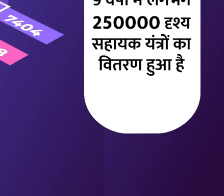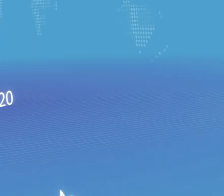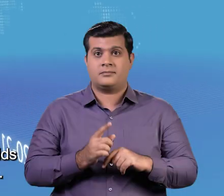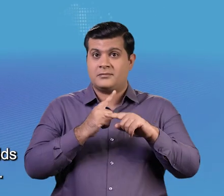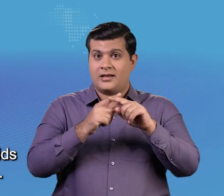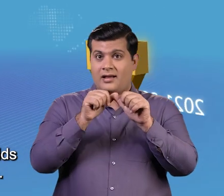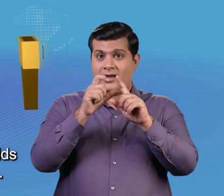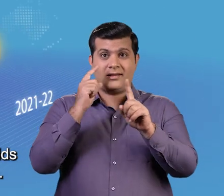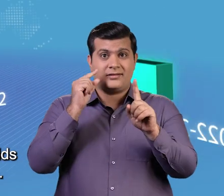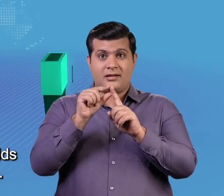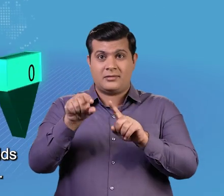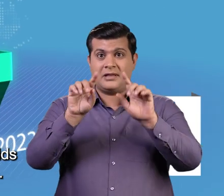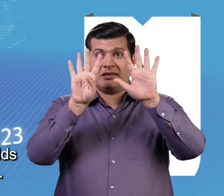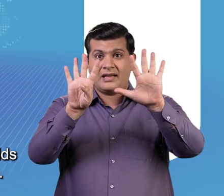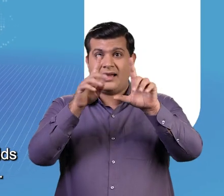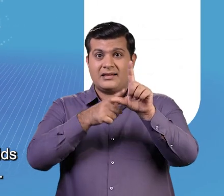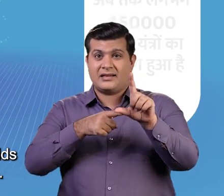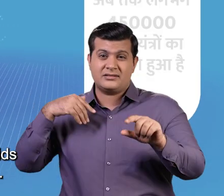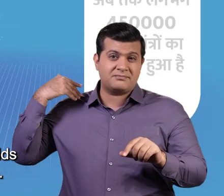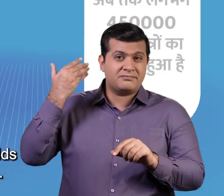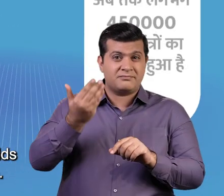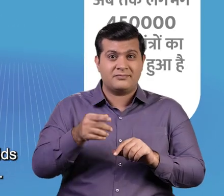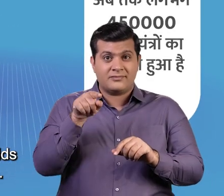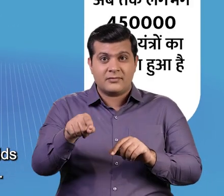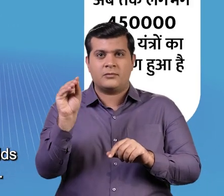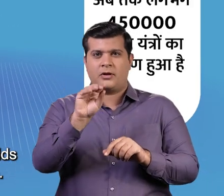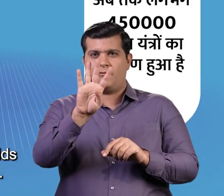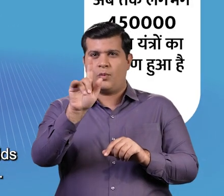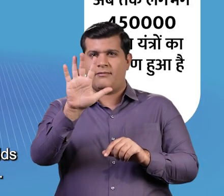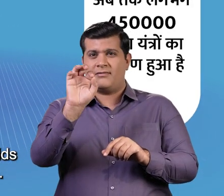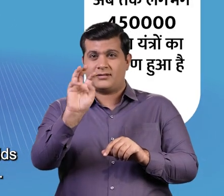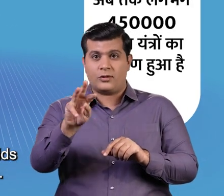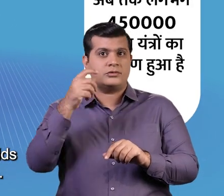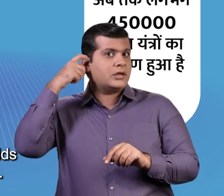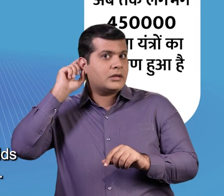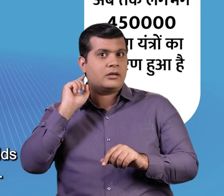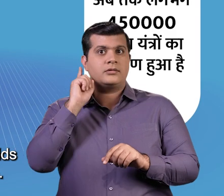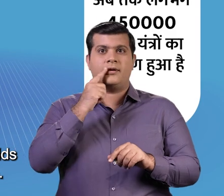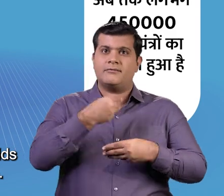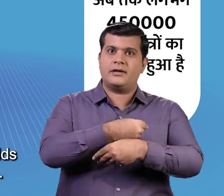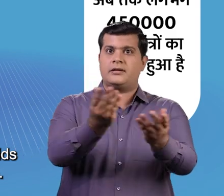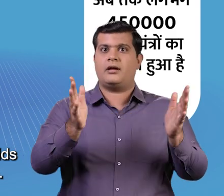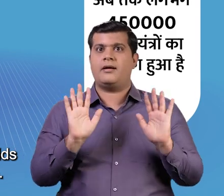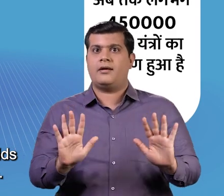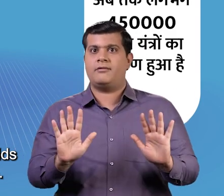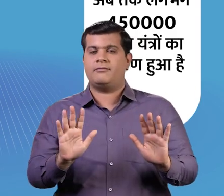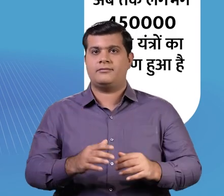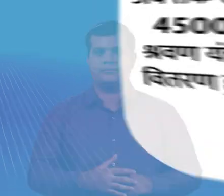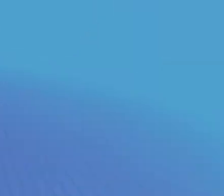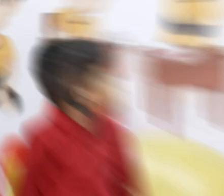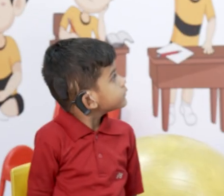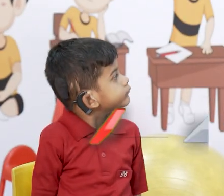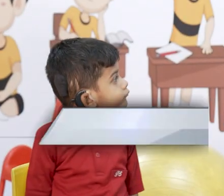एड़े प्योजना के तहट गत नौ वर्षों में लगभग 4,50,000 श्रवन यंत्र भी वित्रित किये गए